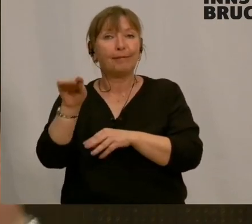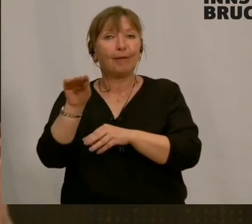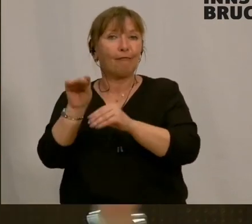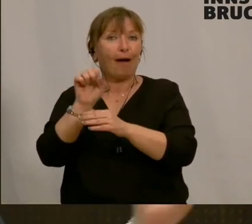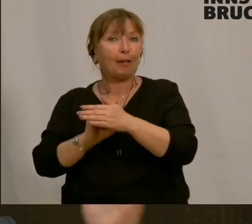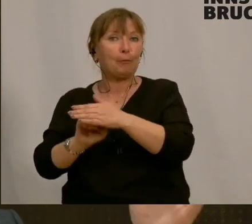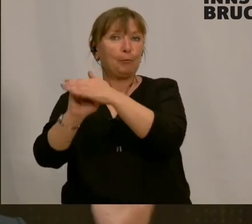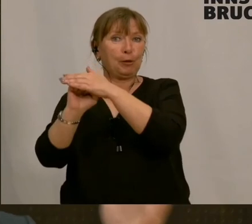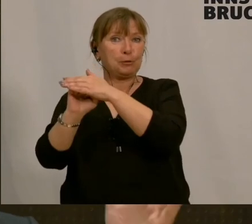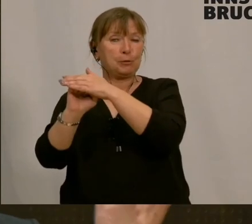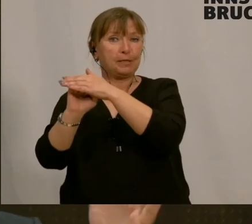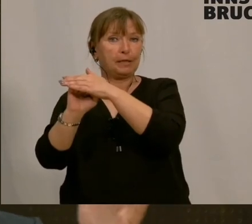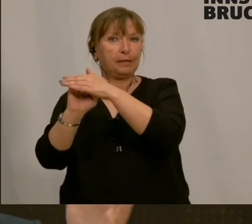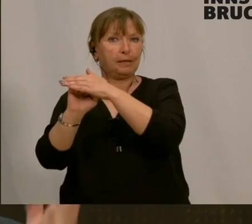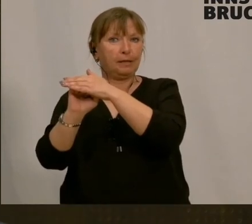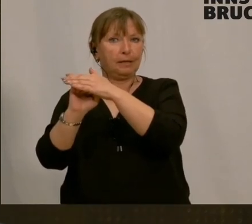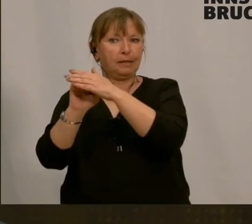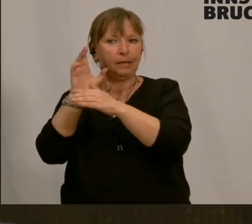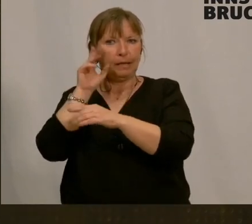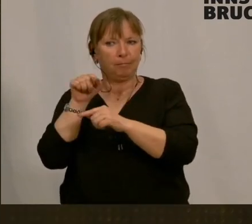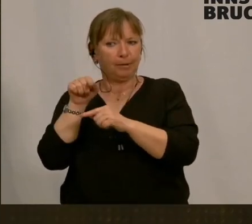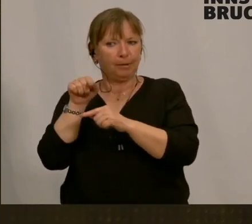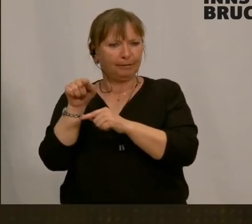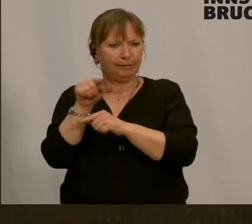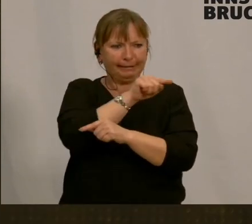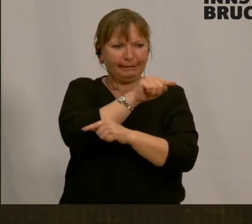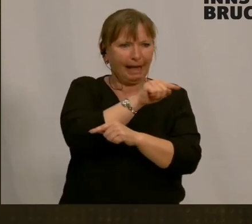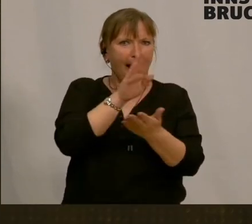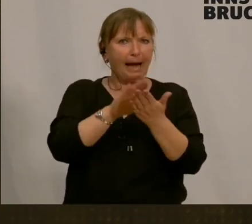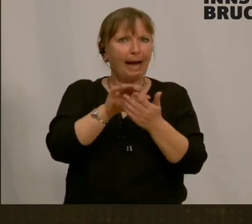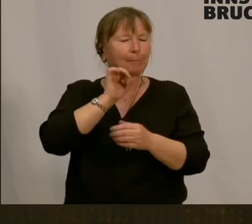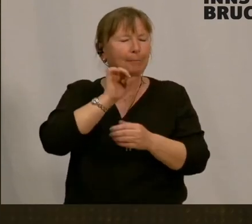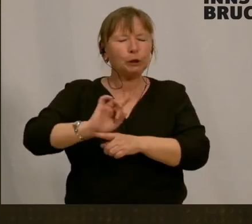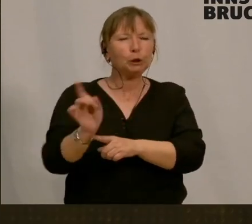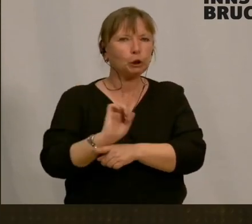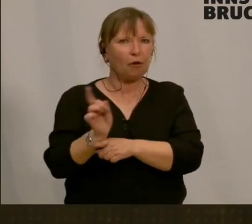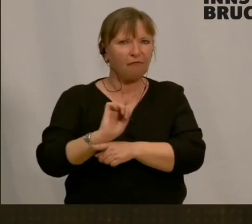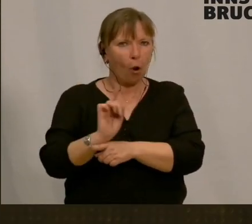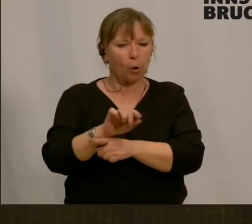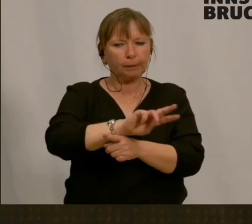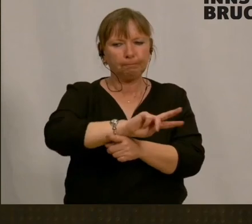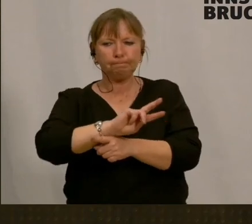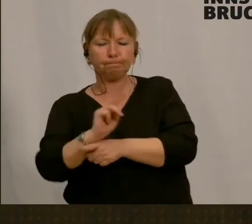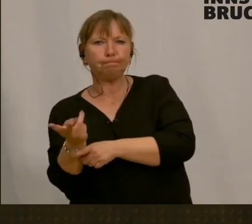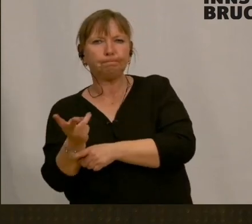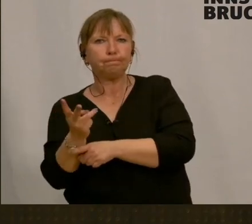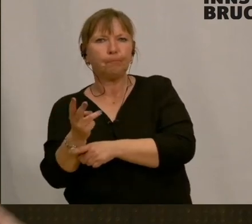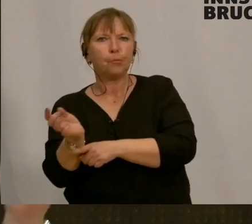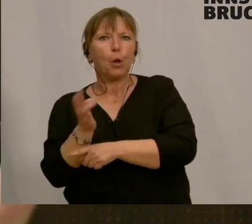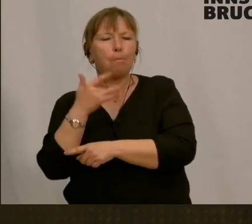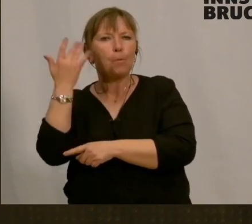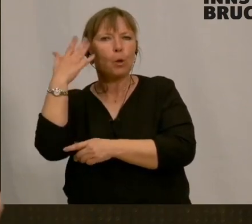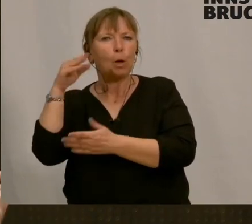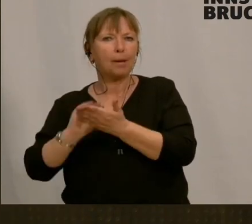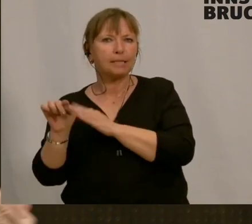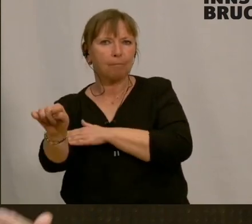das heißt, das hat jetzt da nicht so gleich direkt funktioniert, dann muss man natürlich auch selbstverständlich sofort über den Bypass versuchen, weil da